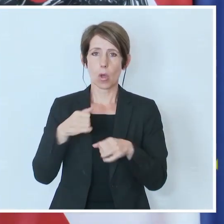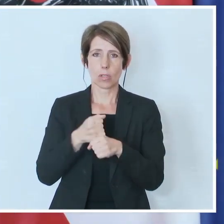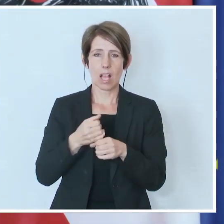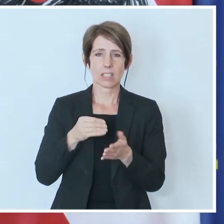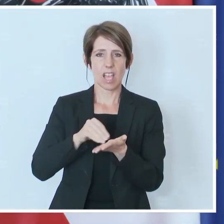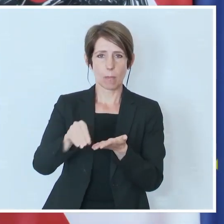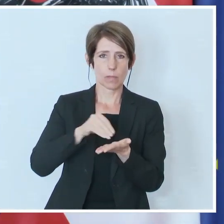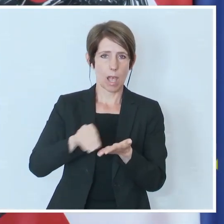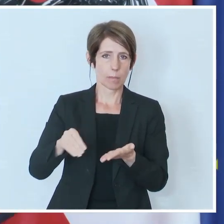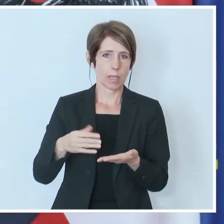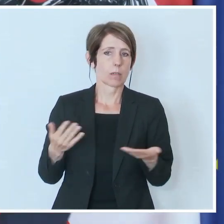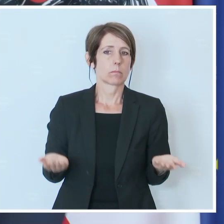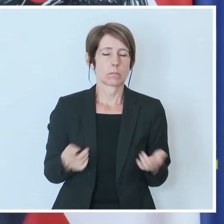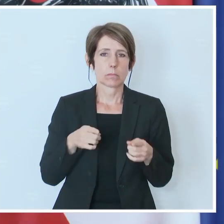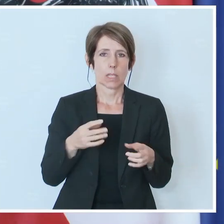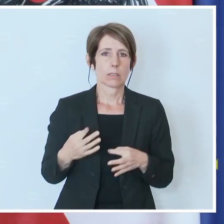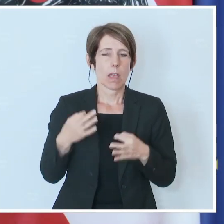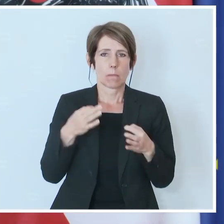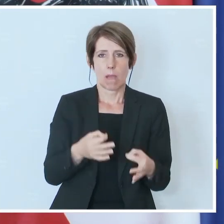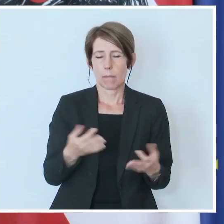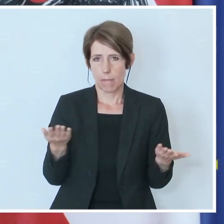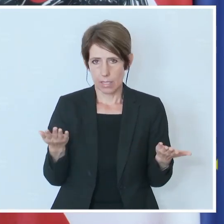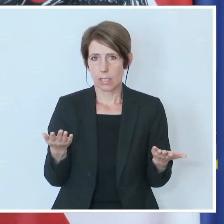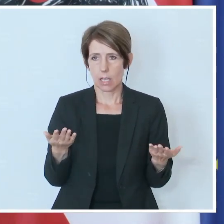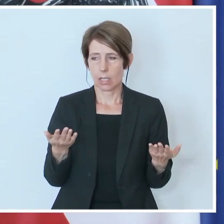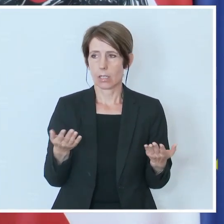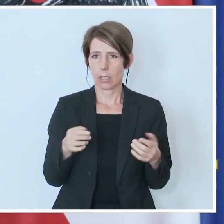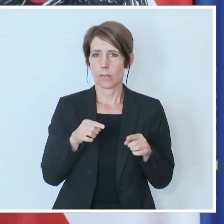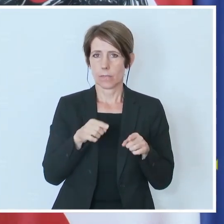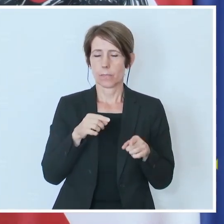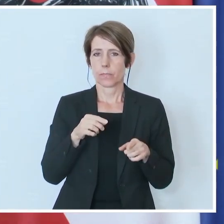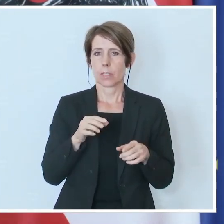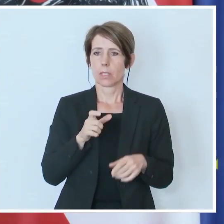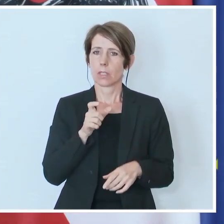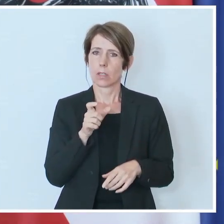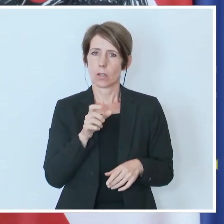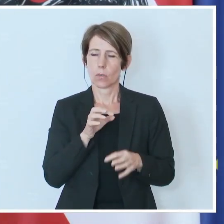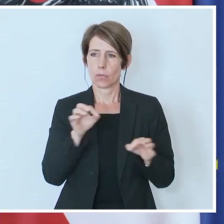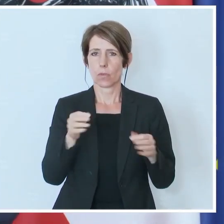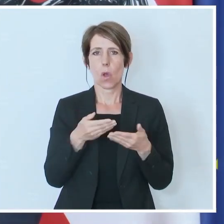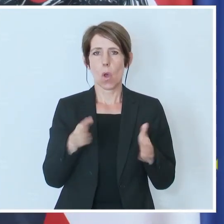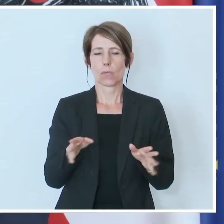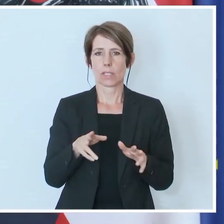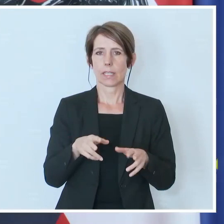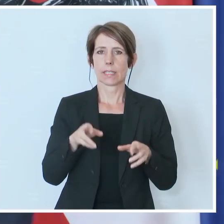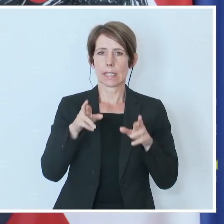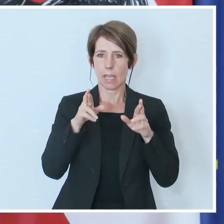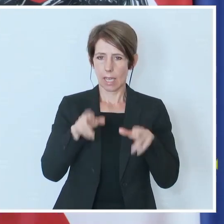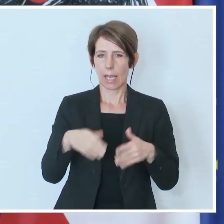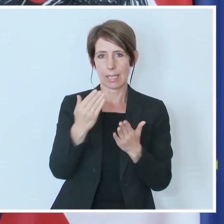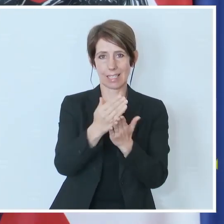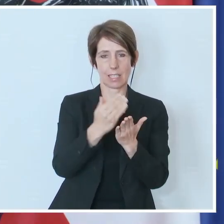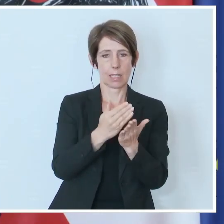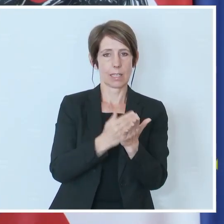ein Beitrag aufgrund dazu, was der Öffentlich-Rechtliche im Rahmen